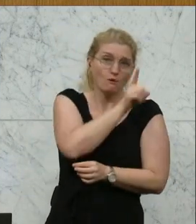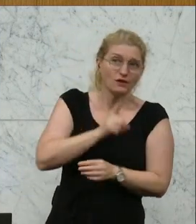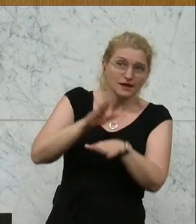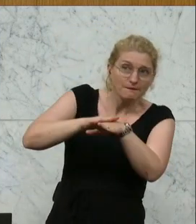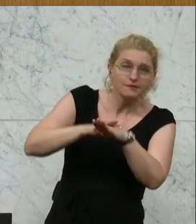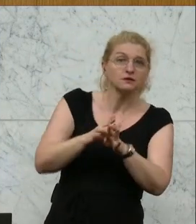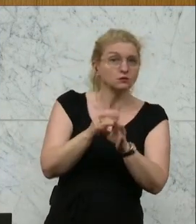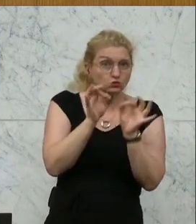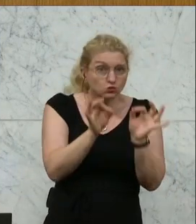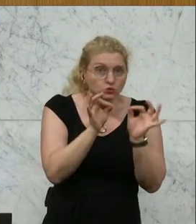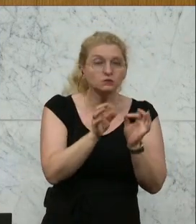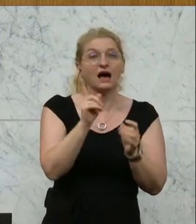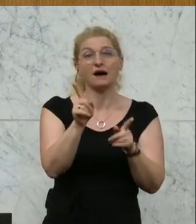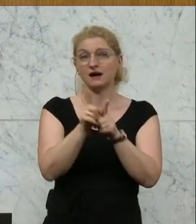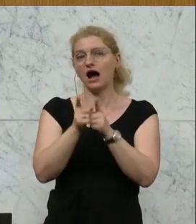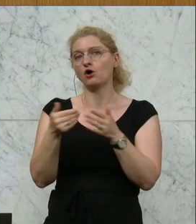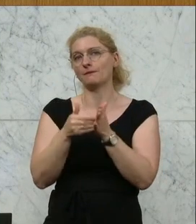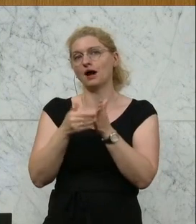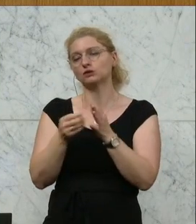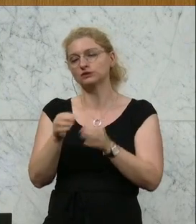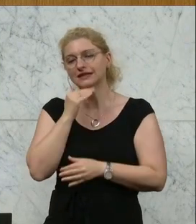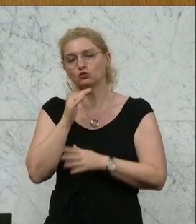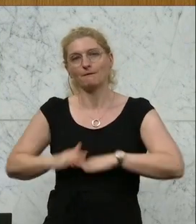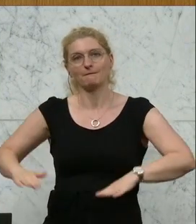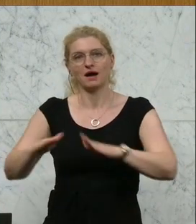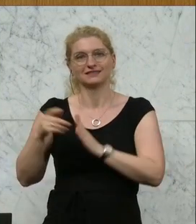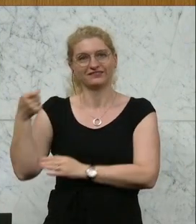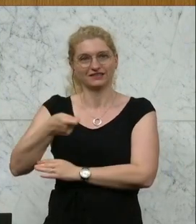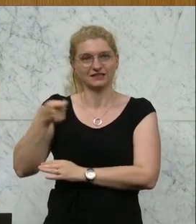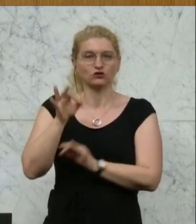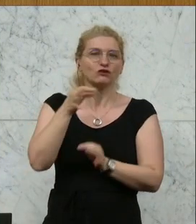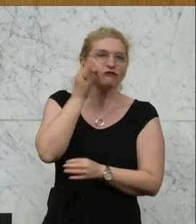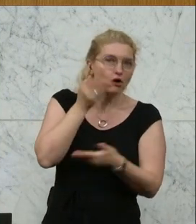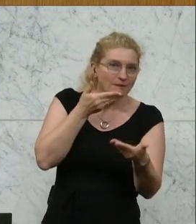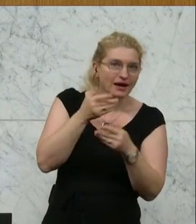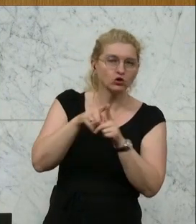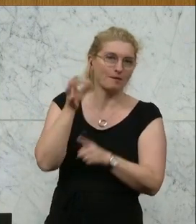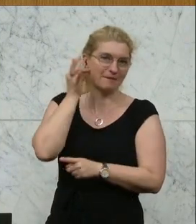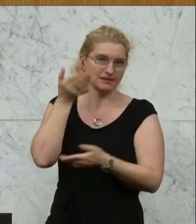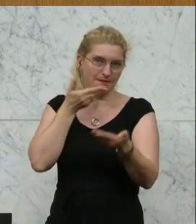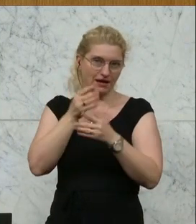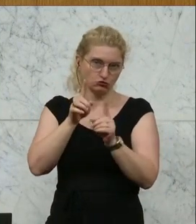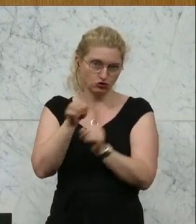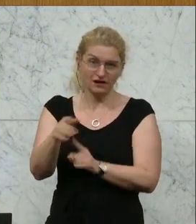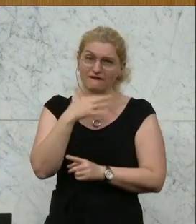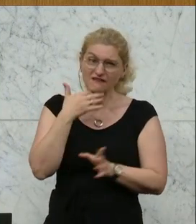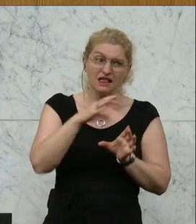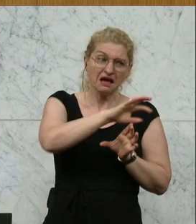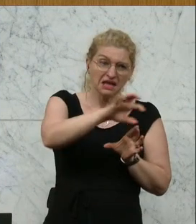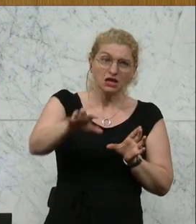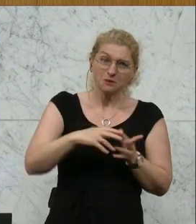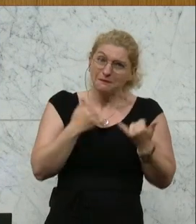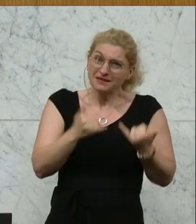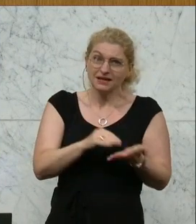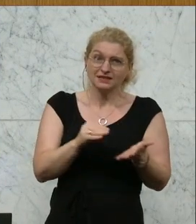aber wir brauchen auch eine ausreichende Basisfinanzierung für Frauen und Mädchenberatungsstellen, die in vielen Regionen trotzdem noch ums